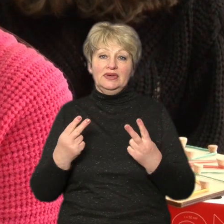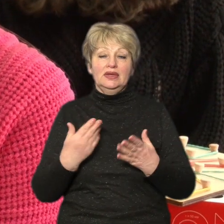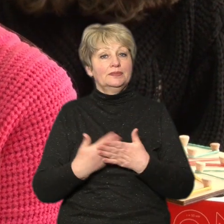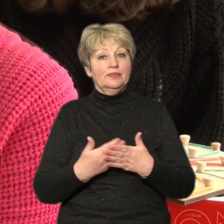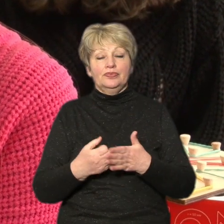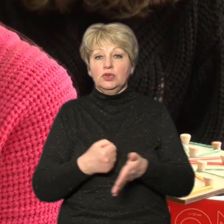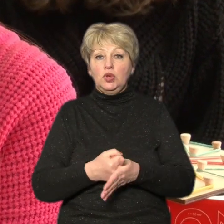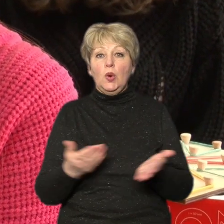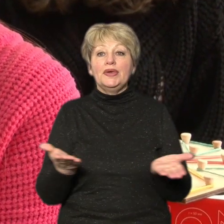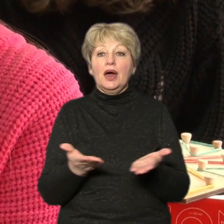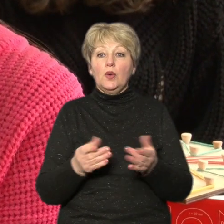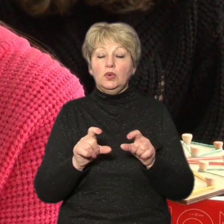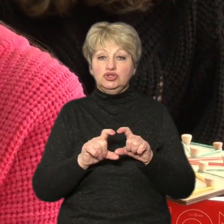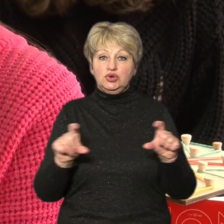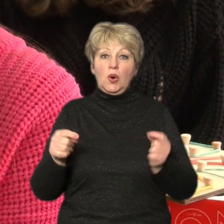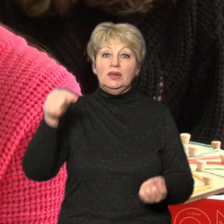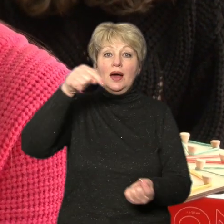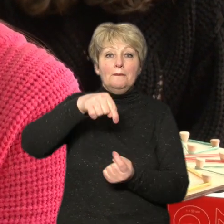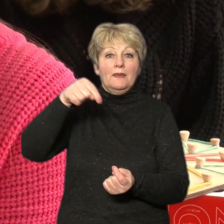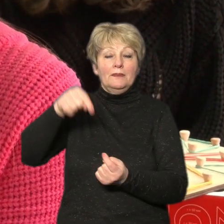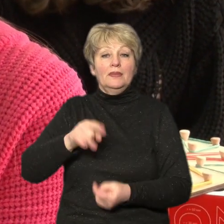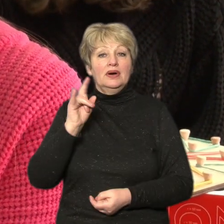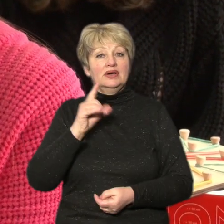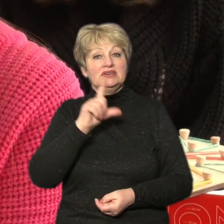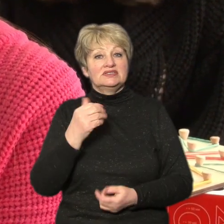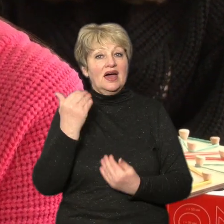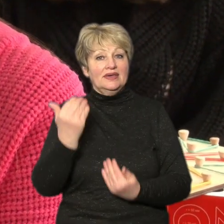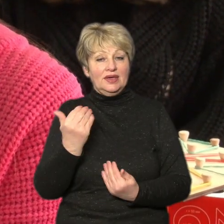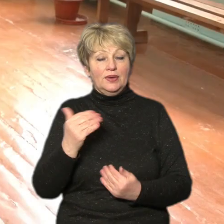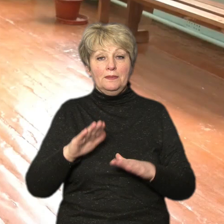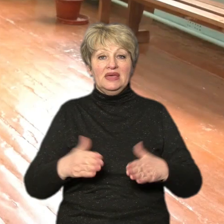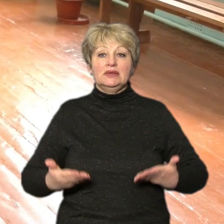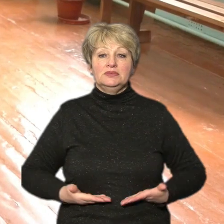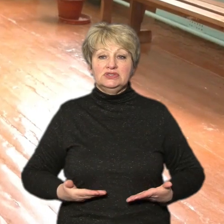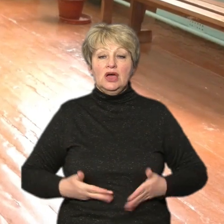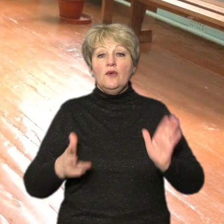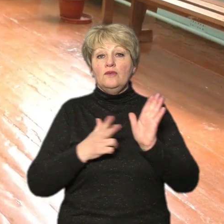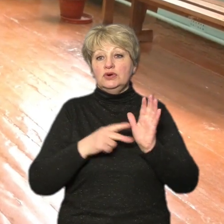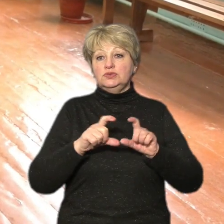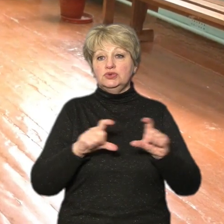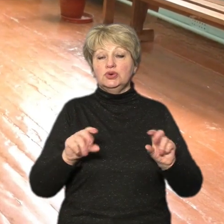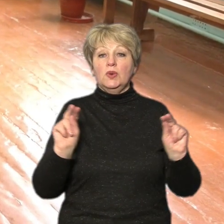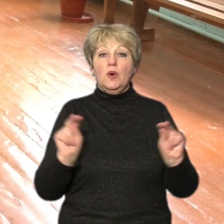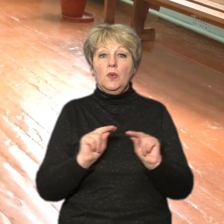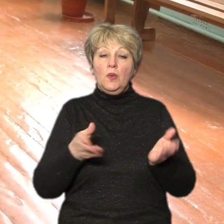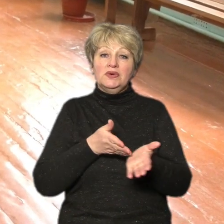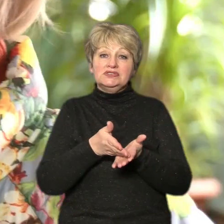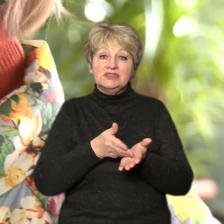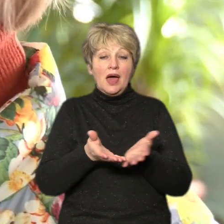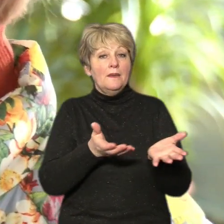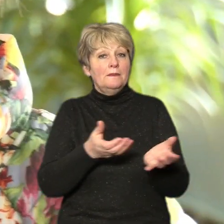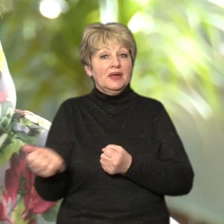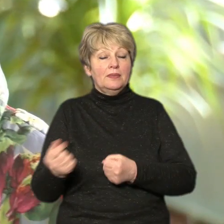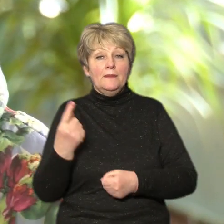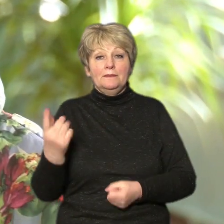до якої школи підходить дитина за її місцем життя. У 8-й школі учнів-стажерів приймають вперше,